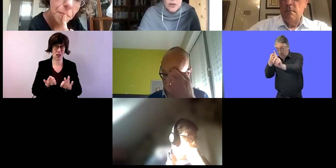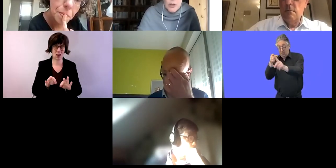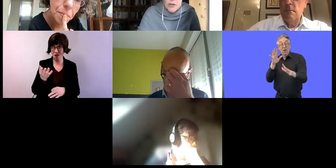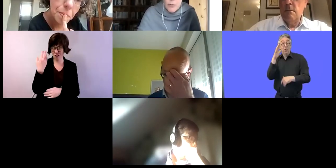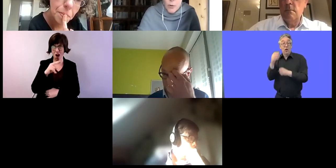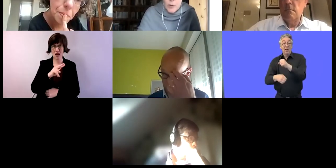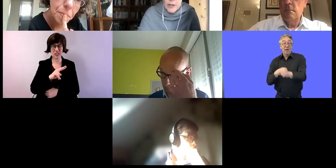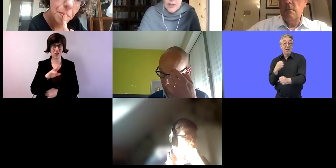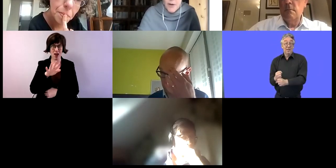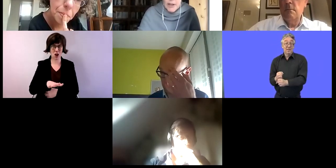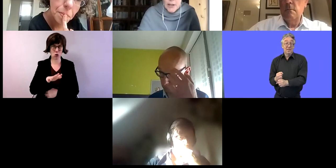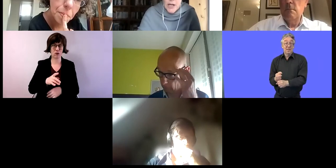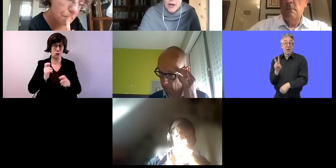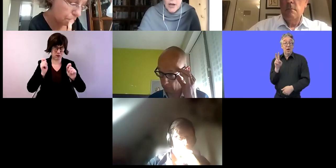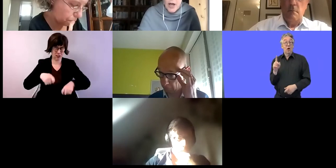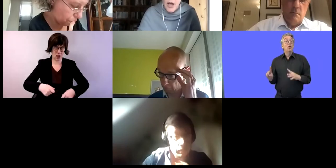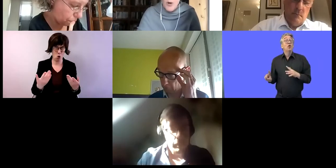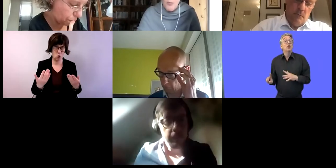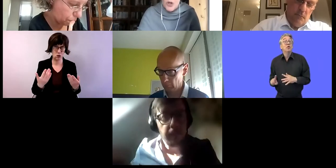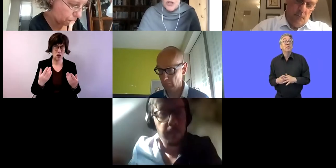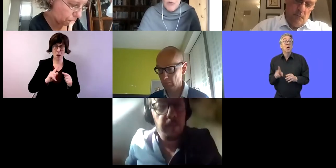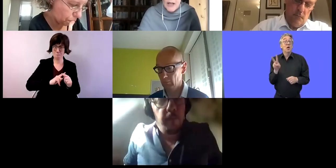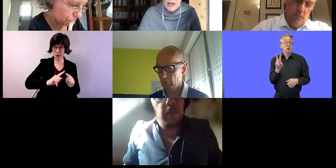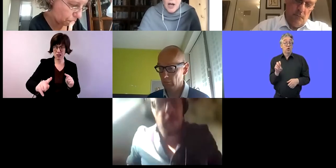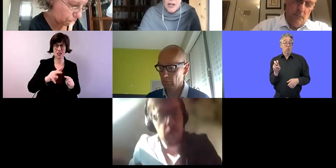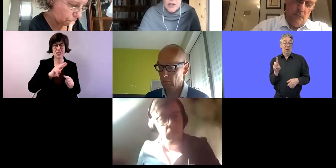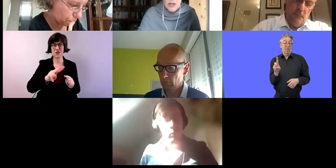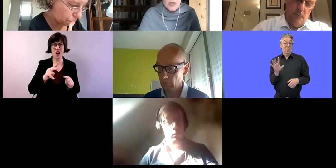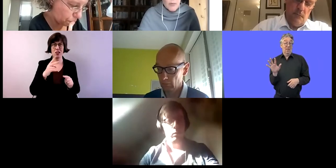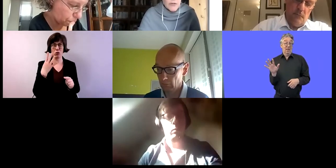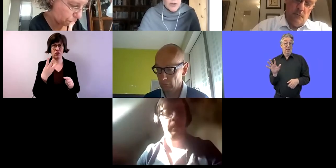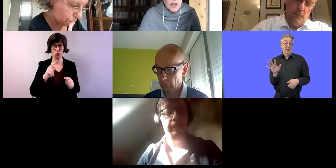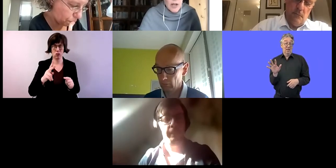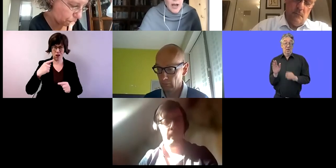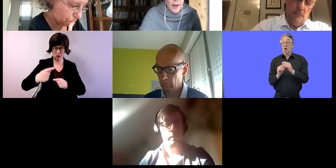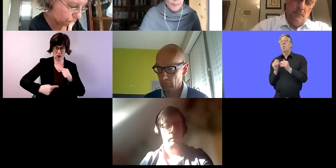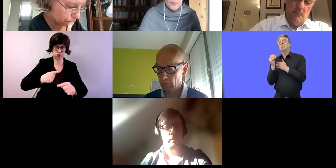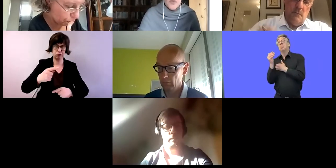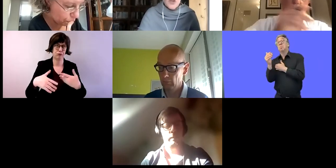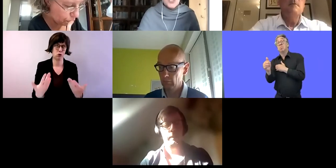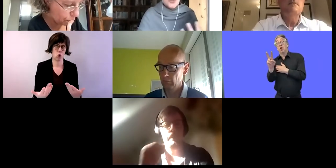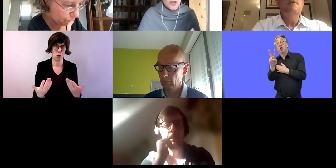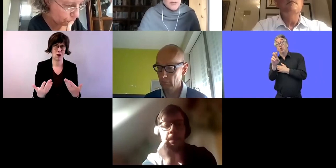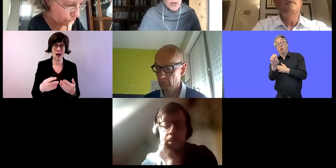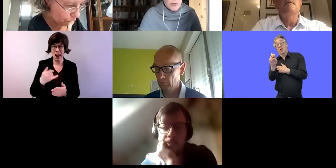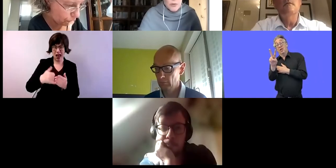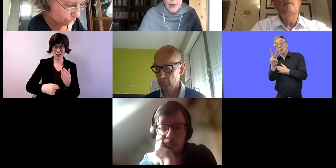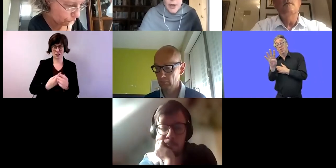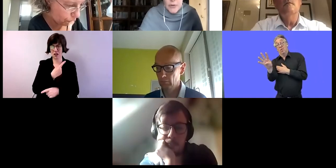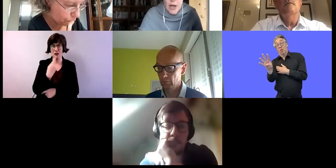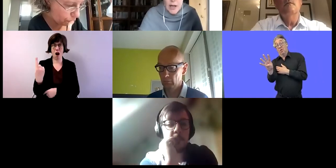eingeläutet wurde, also bis 2024 laufen wird. Das wird dann das letzte Jahr sein.